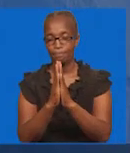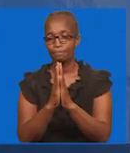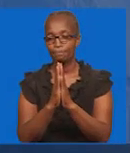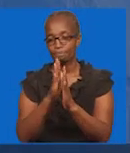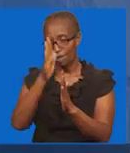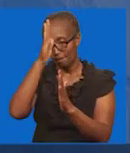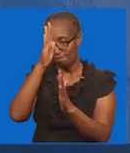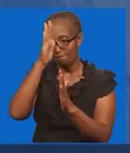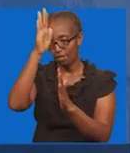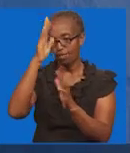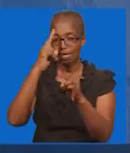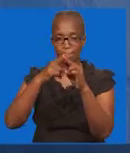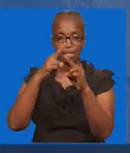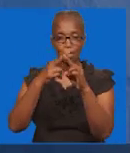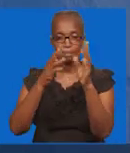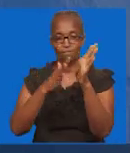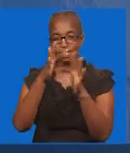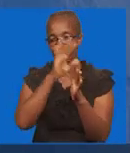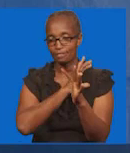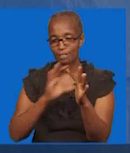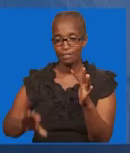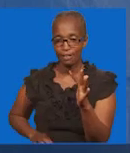Baba katika jina la yesu